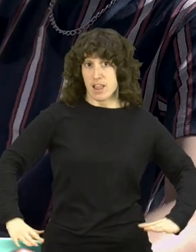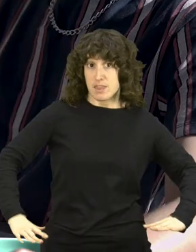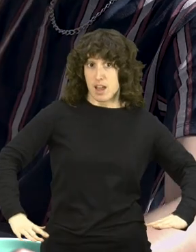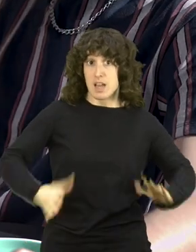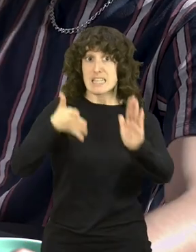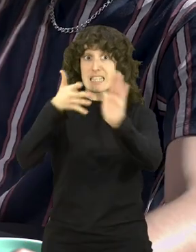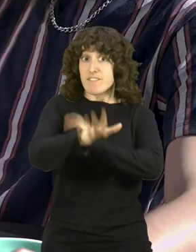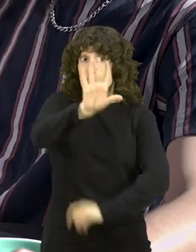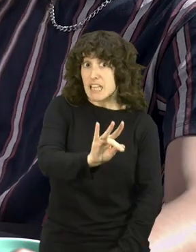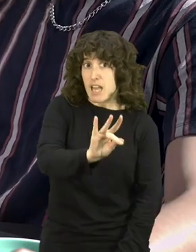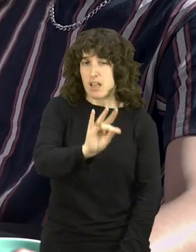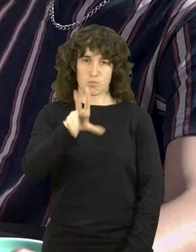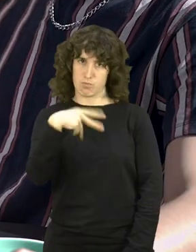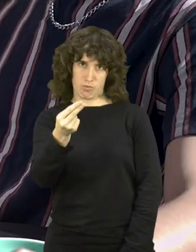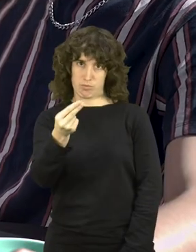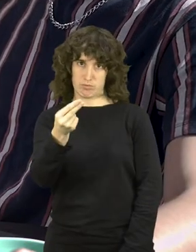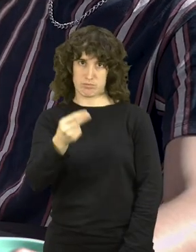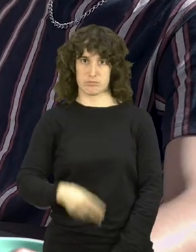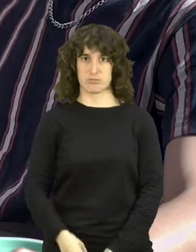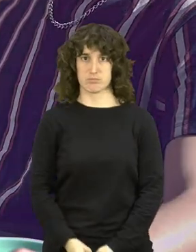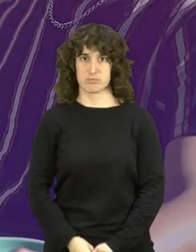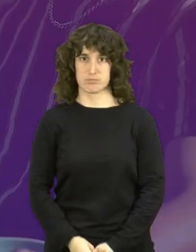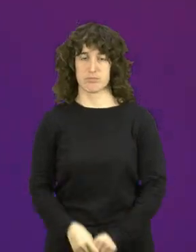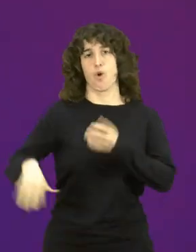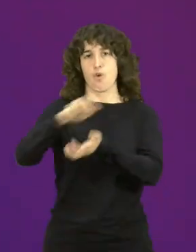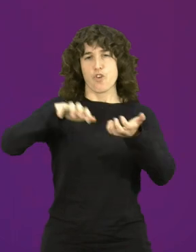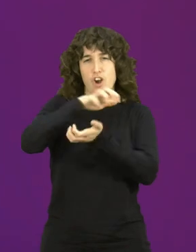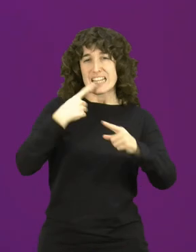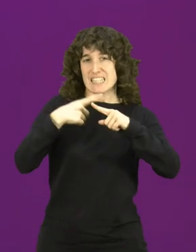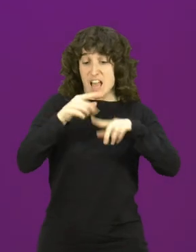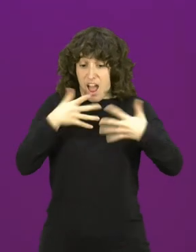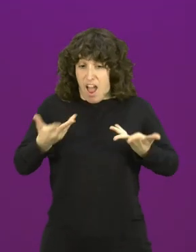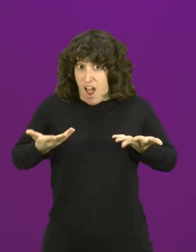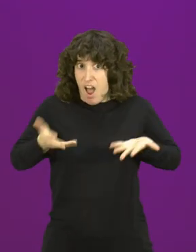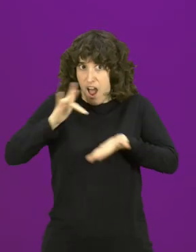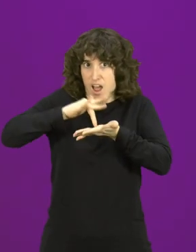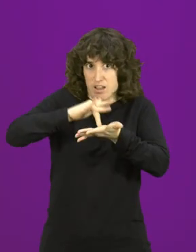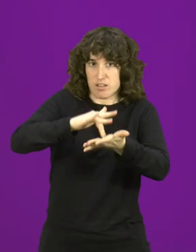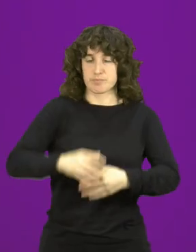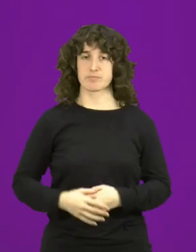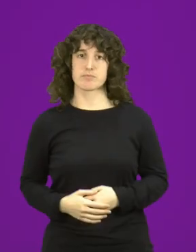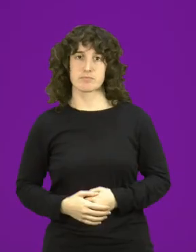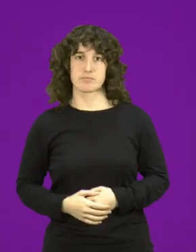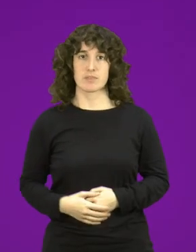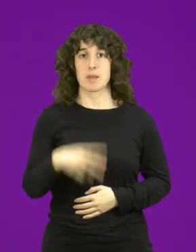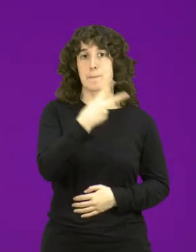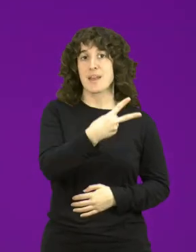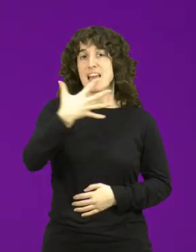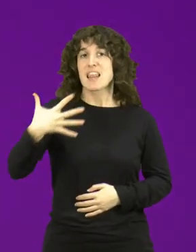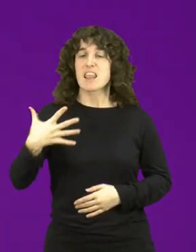Es una falda, no es un sí. Violencias sexuales están ocurriendo ahora.